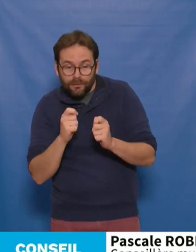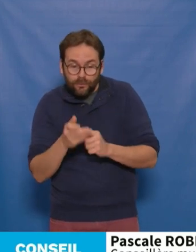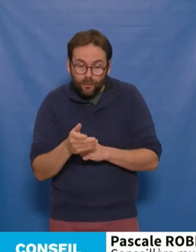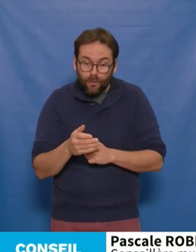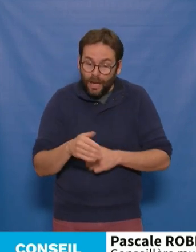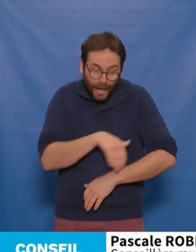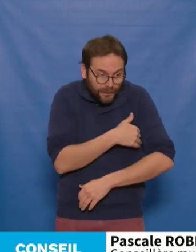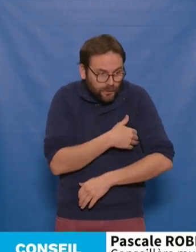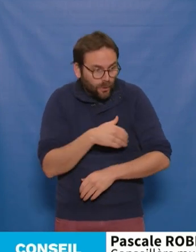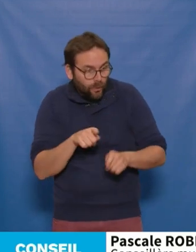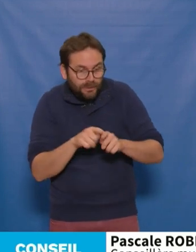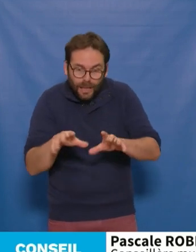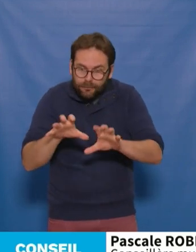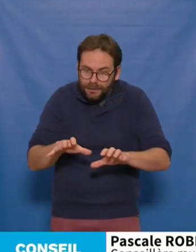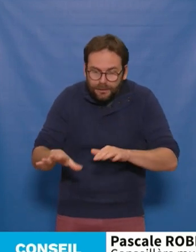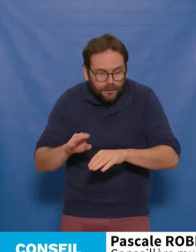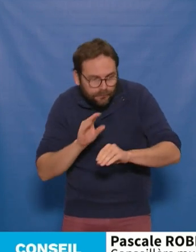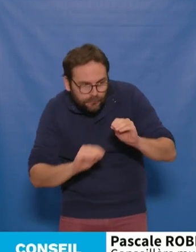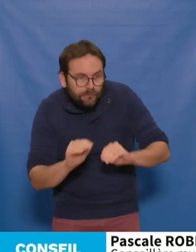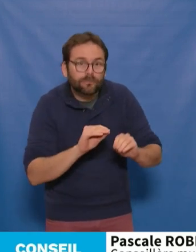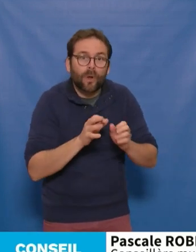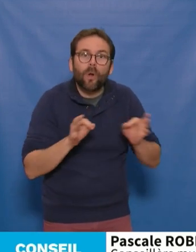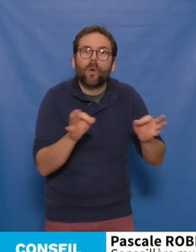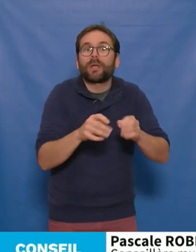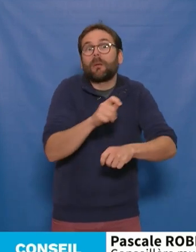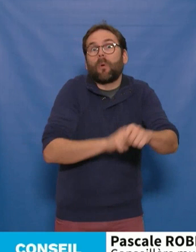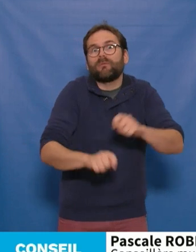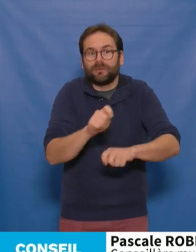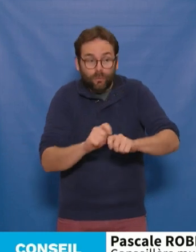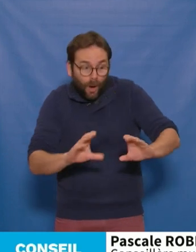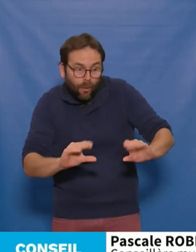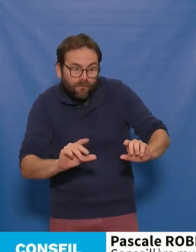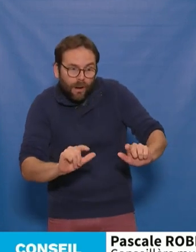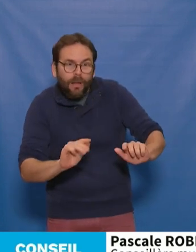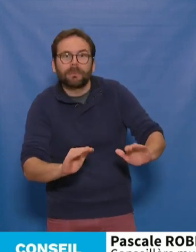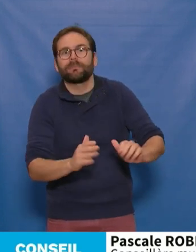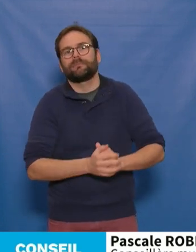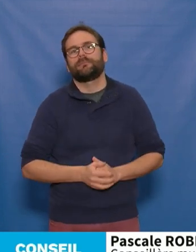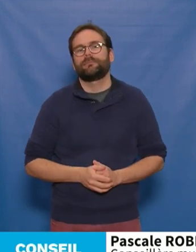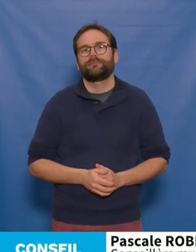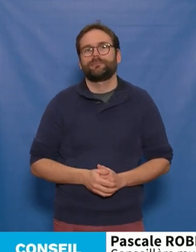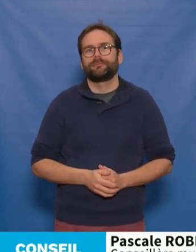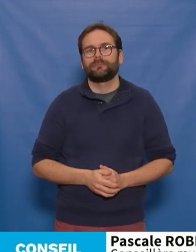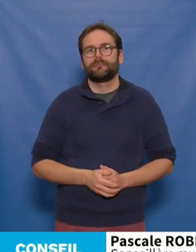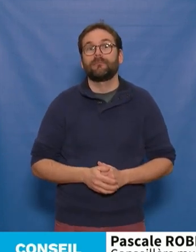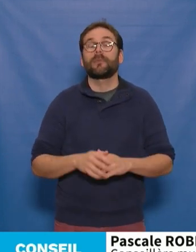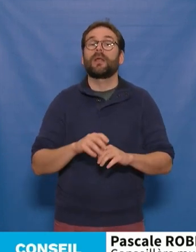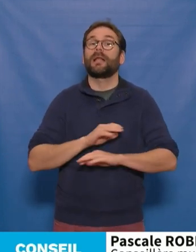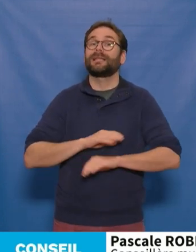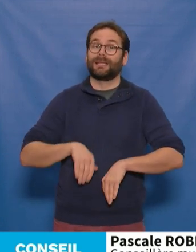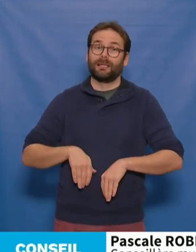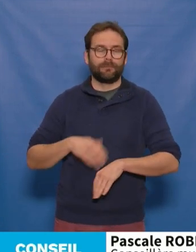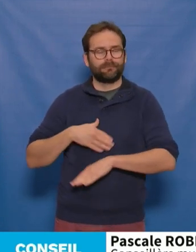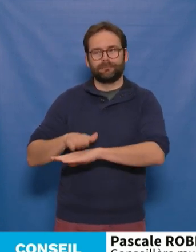des agents et des administrés dans les locaux provisoires qui seront mis à leur disposition. Enfin, nous